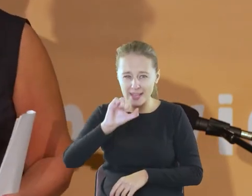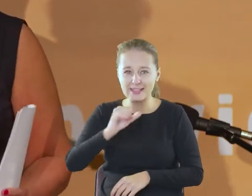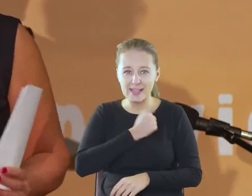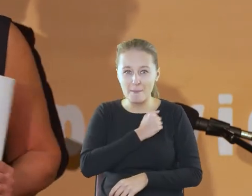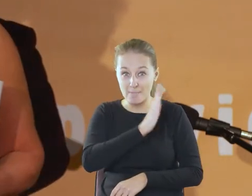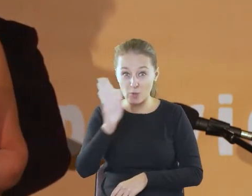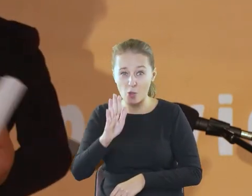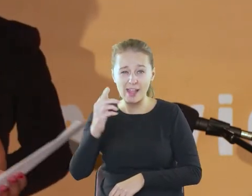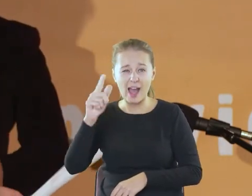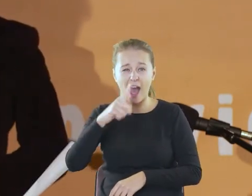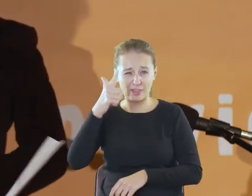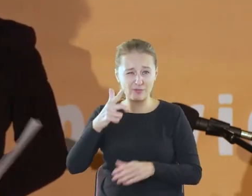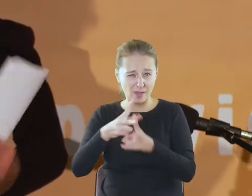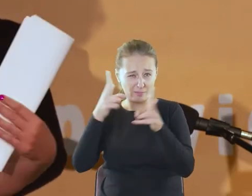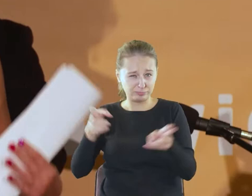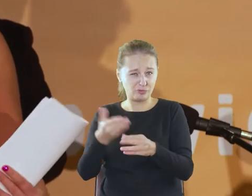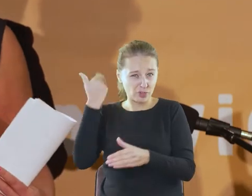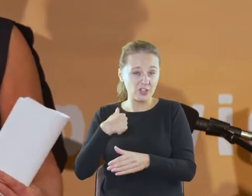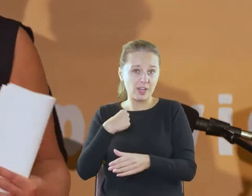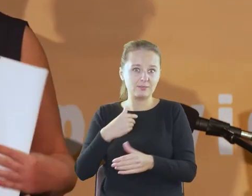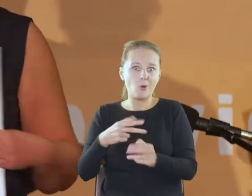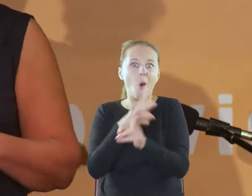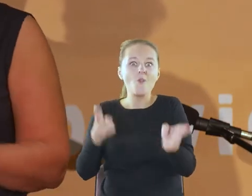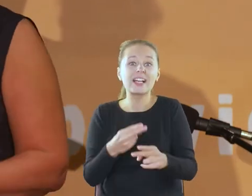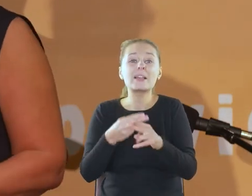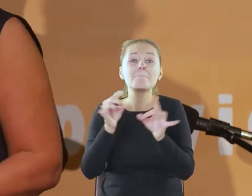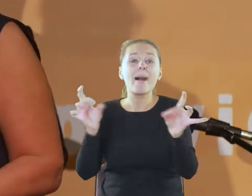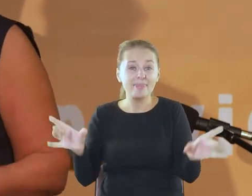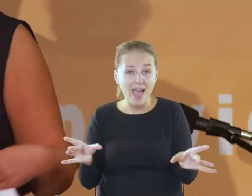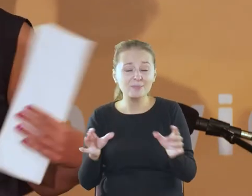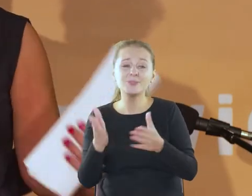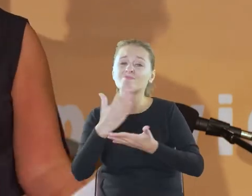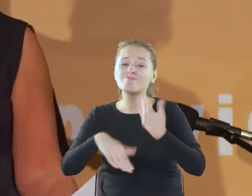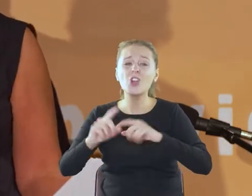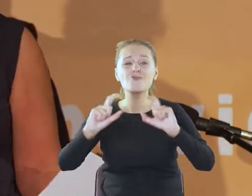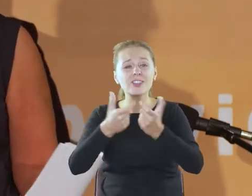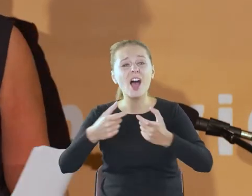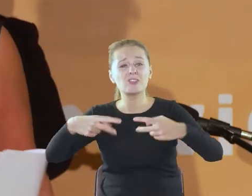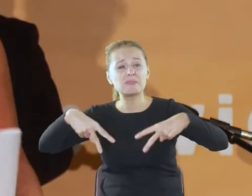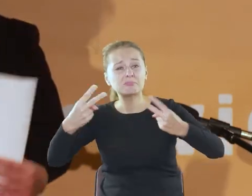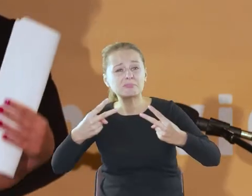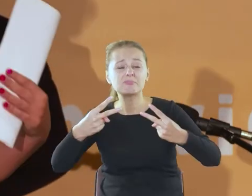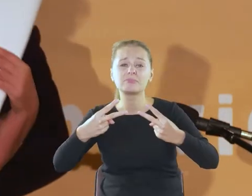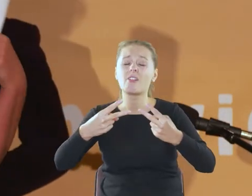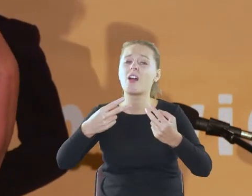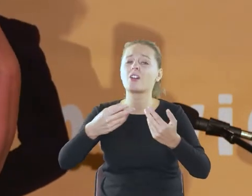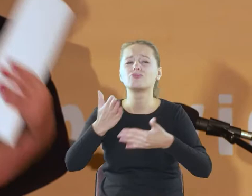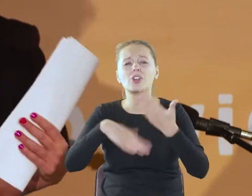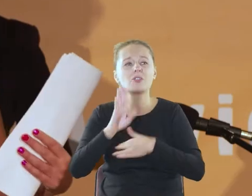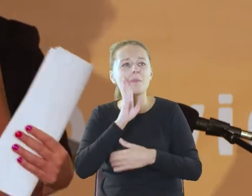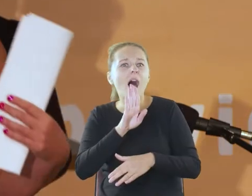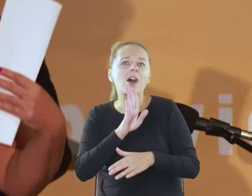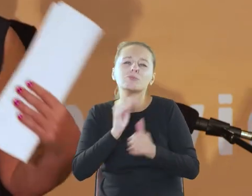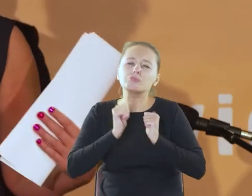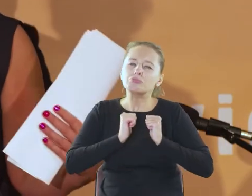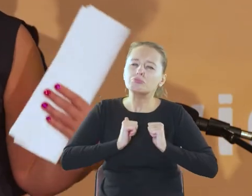poprzednie edycje były pandemiczne. Część wydarzeń była zdalnie, część była bardzo kameralna. W